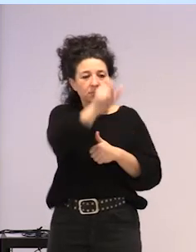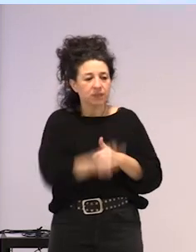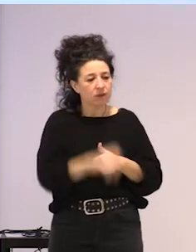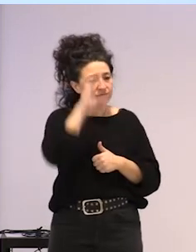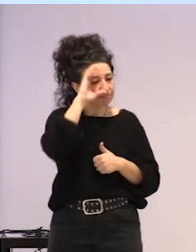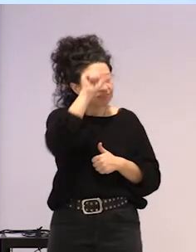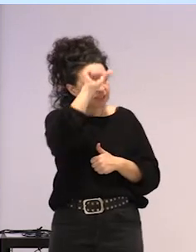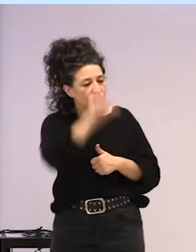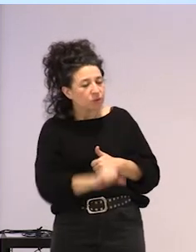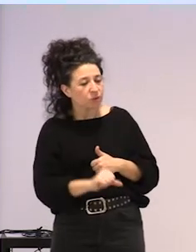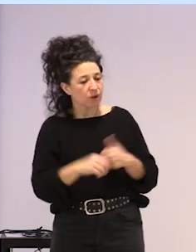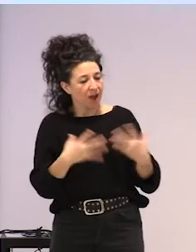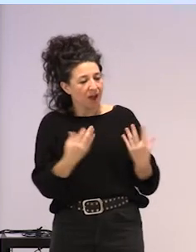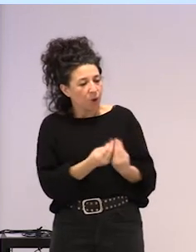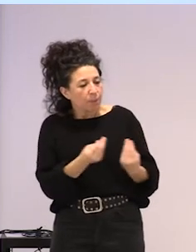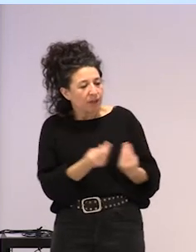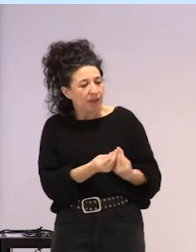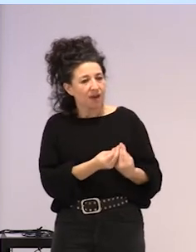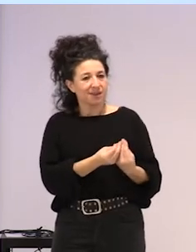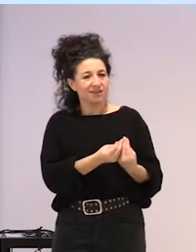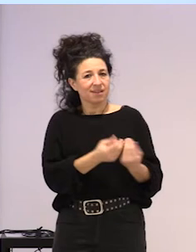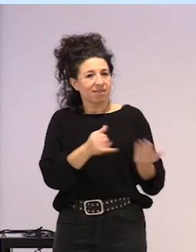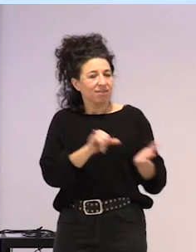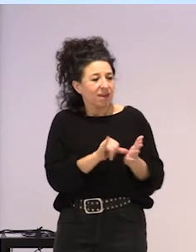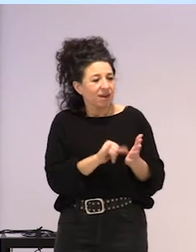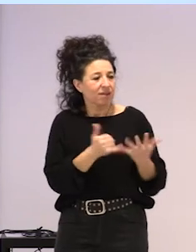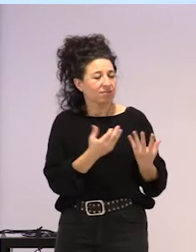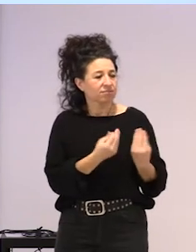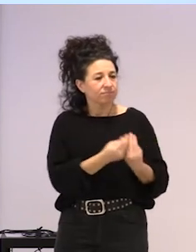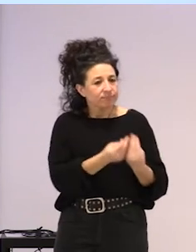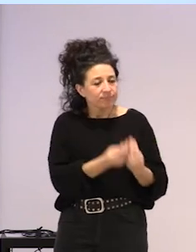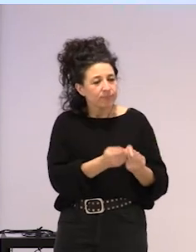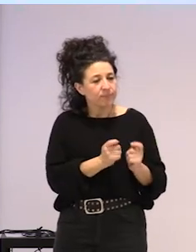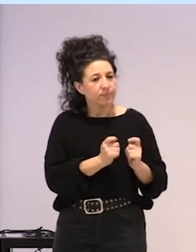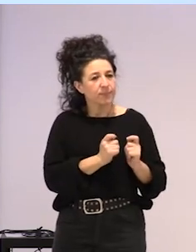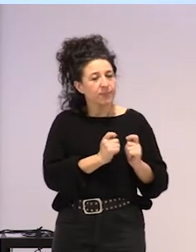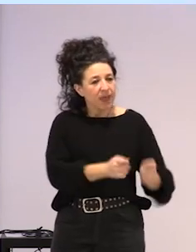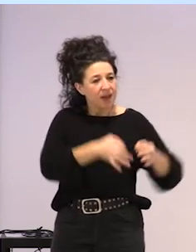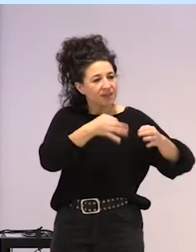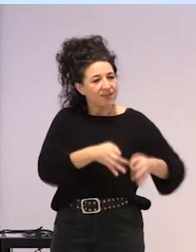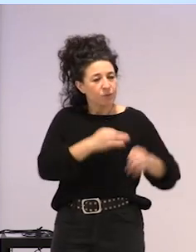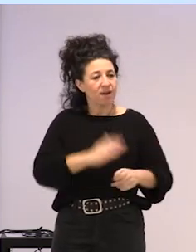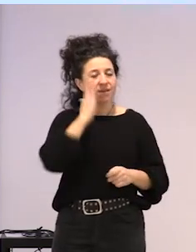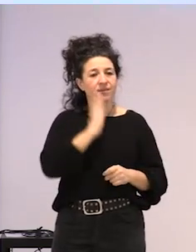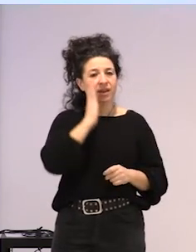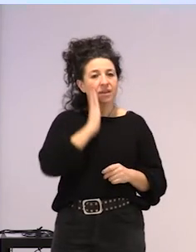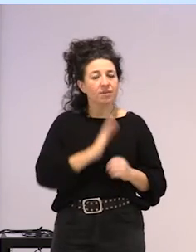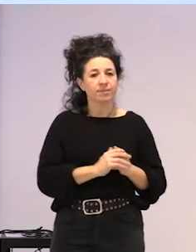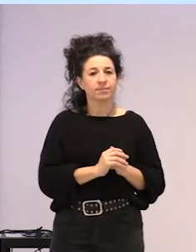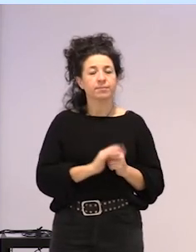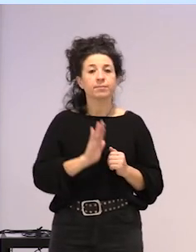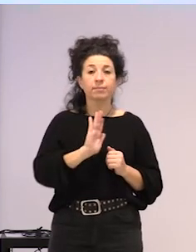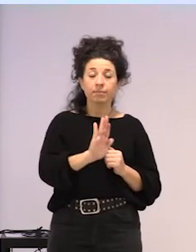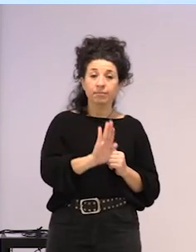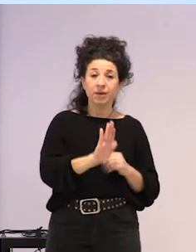kompainia egitea, akompainatzea, segurtasuna afektiboa transmititzea, baina